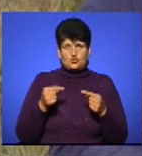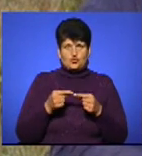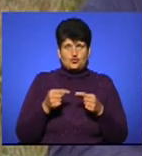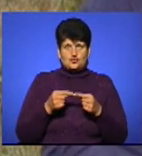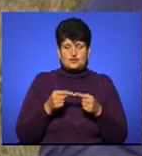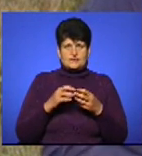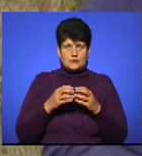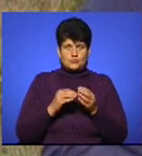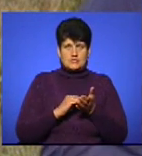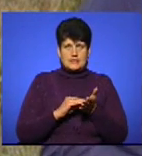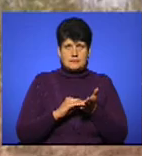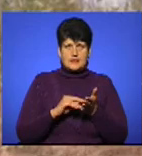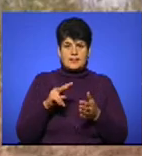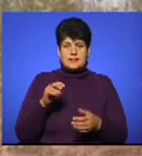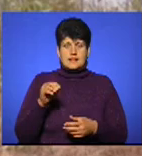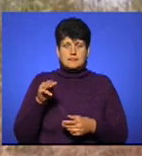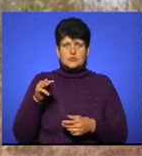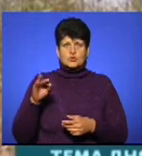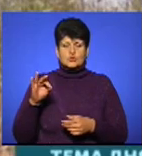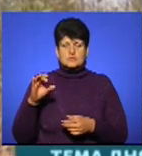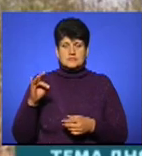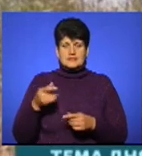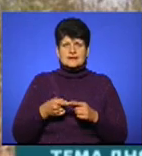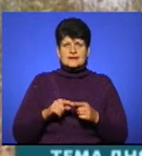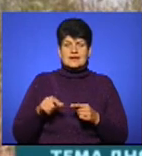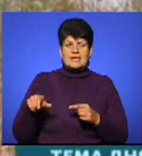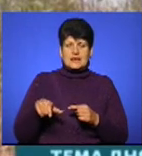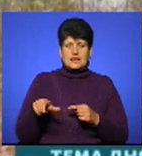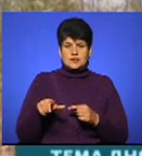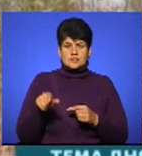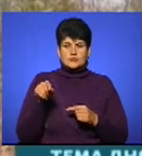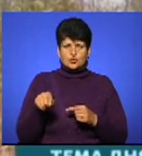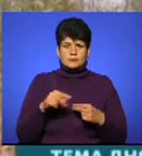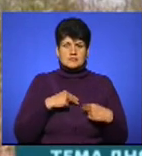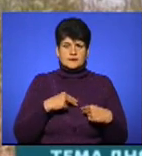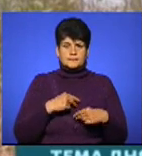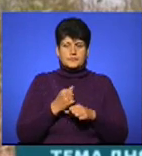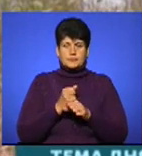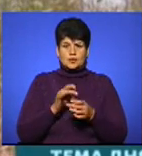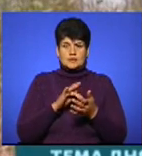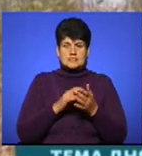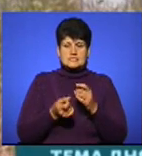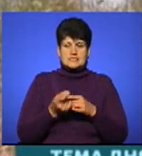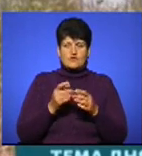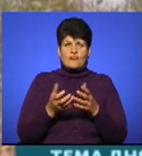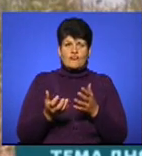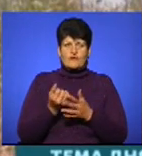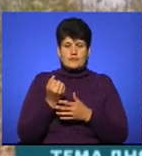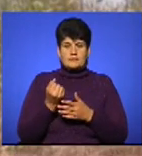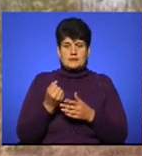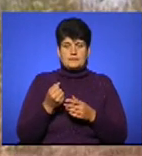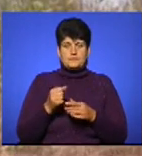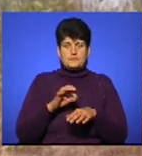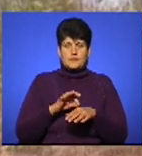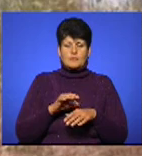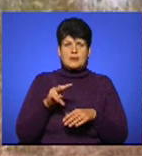заключенні тут написано, що лептерспіроз. Це річка Сугоклея. Тут працівники обласного лабораторного центру виявили збудника лептерспірозу.